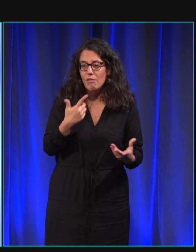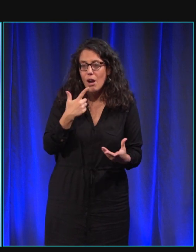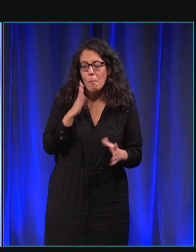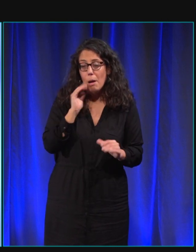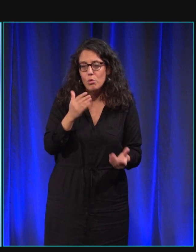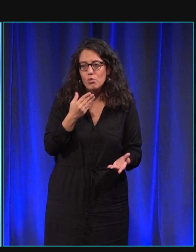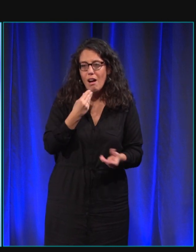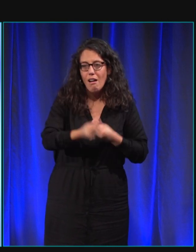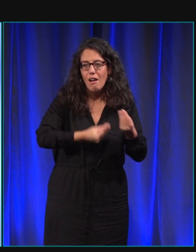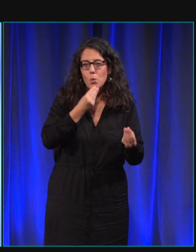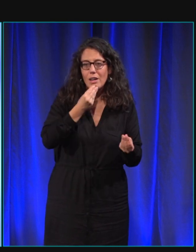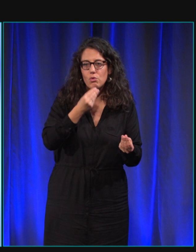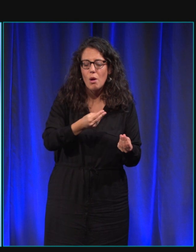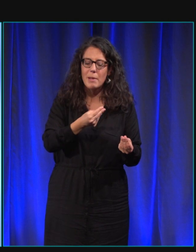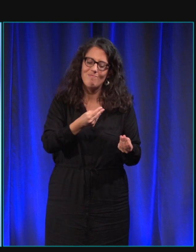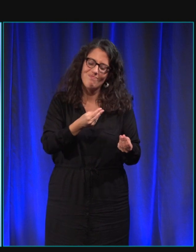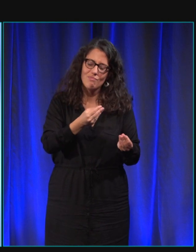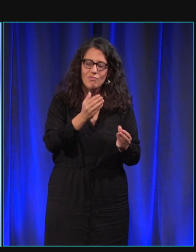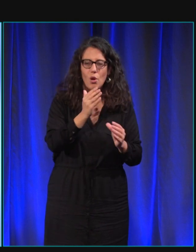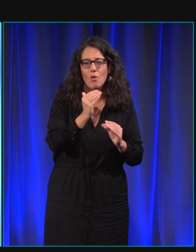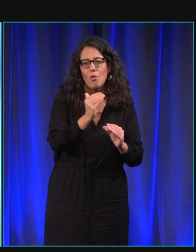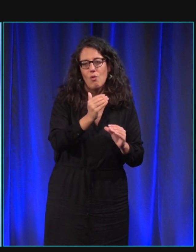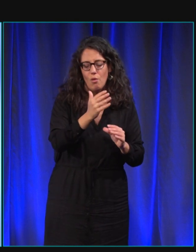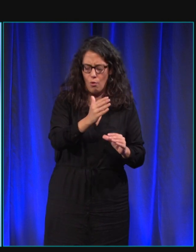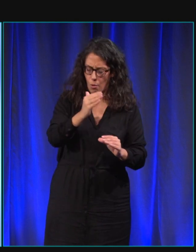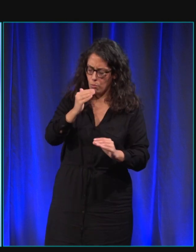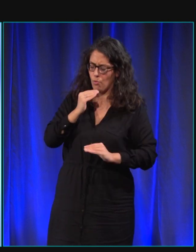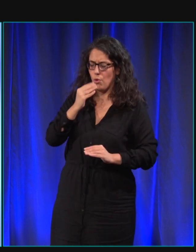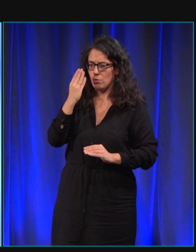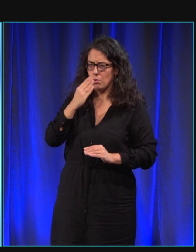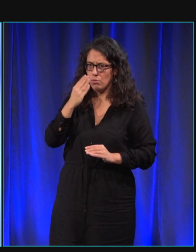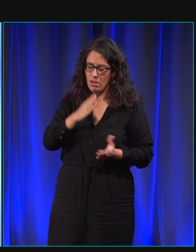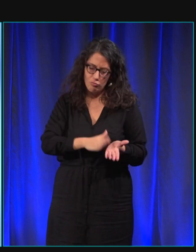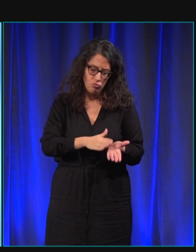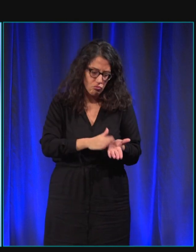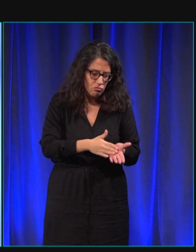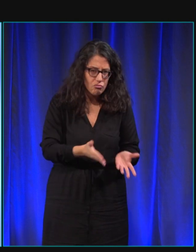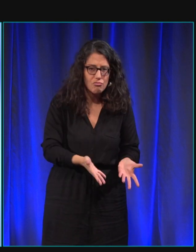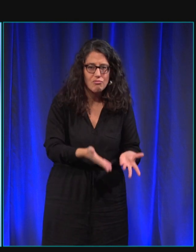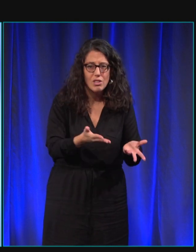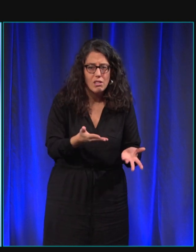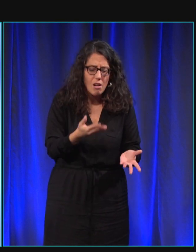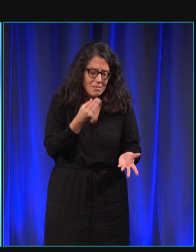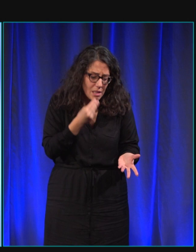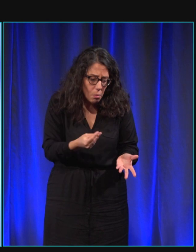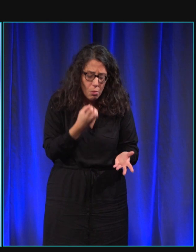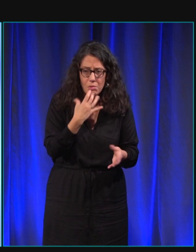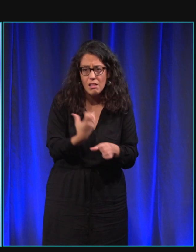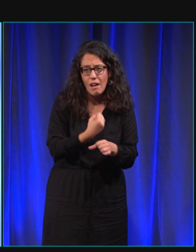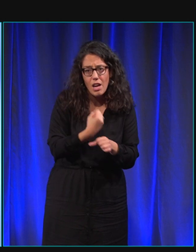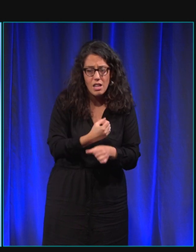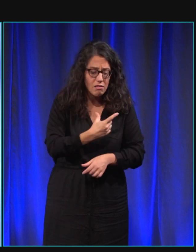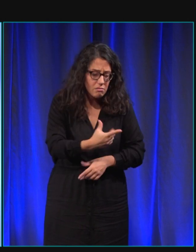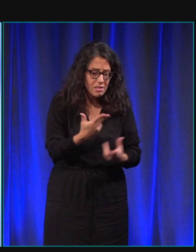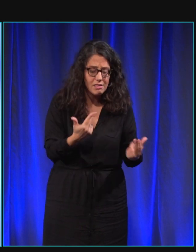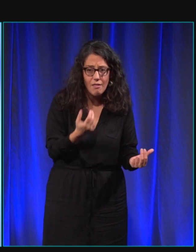mais c'est vrai que pour la remettre en confiance pour la féliciter pour qu'elle réapprenne à se dire que c'était bon c'était correct on allait bien toutes les deux